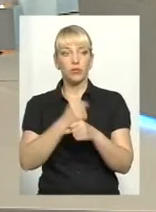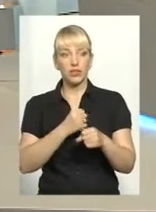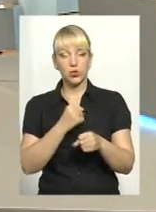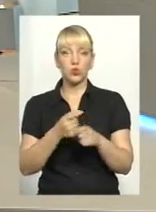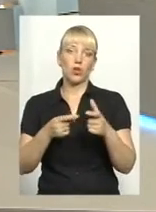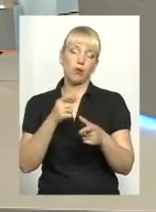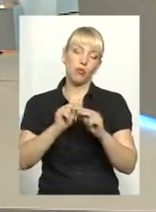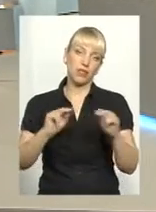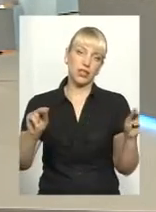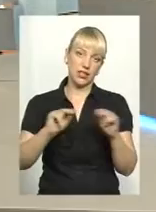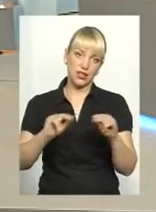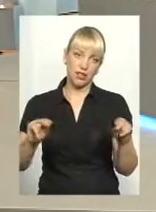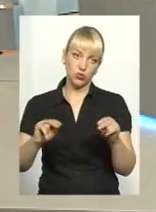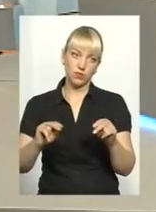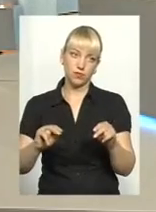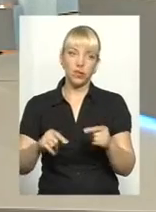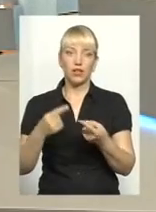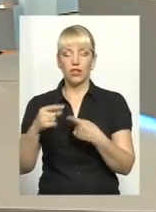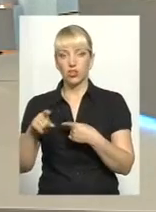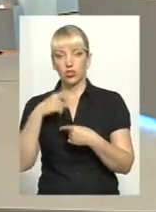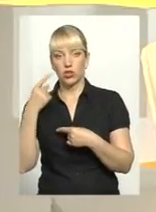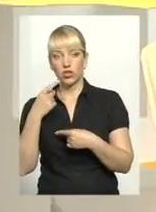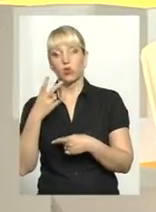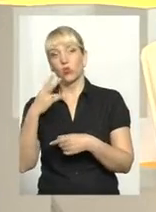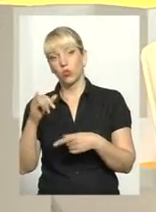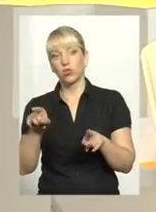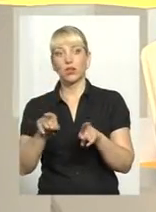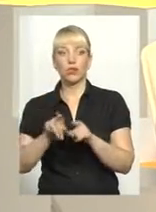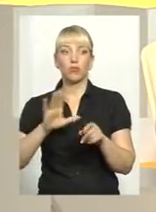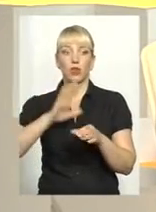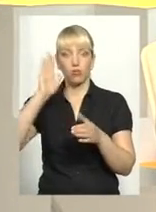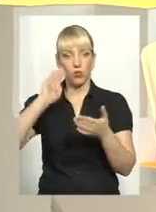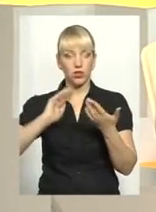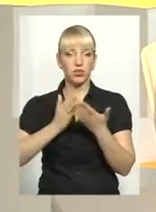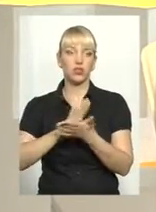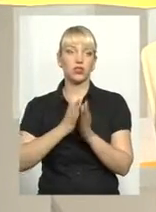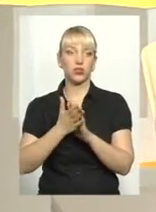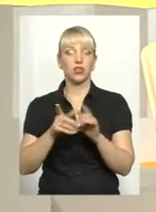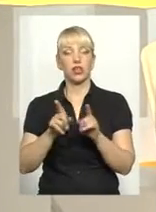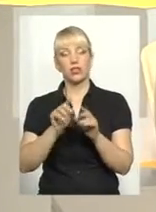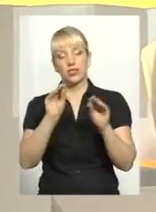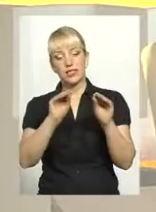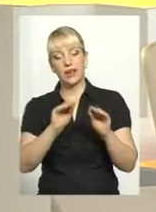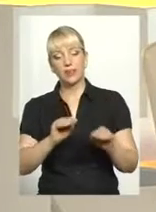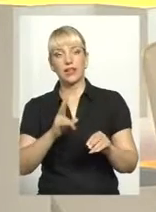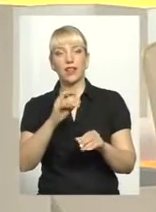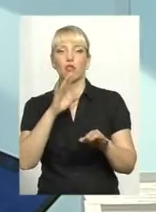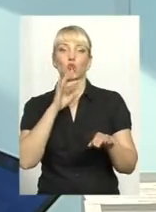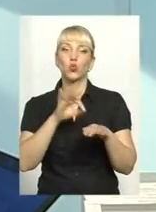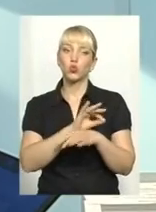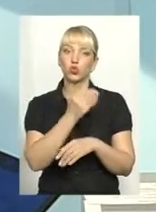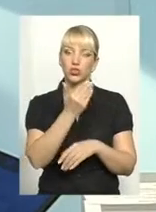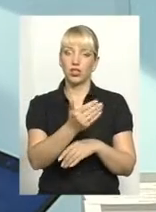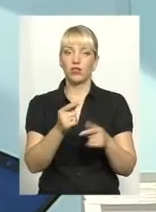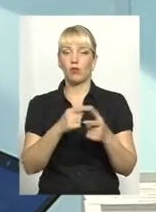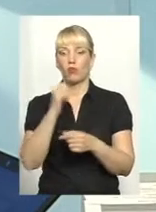викладаю. Інші кажуть, що така була політична ситуація, тому все записано або ж на дружину, або ж на бабусю,